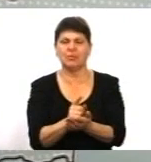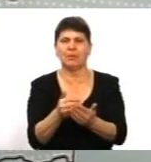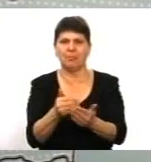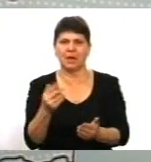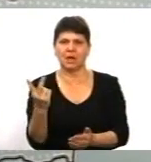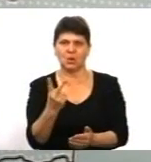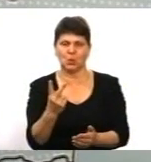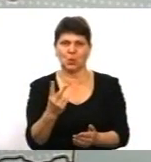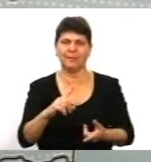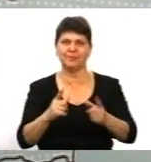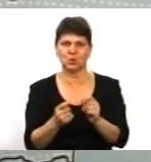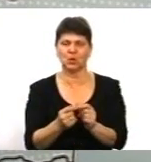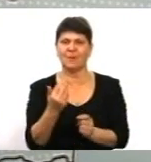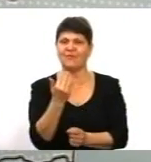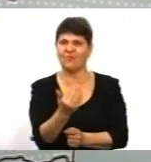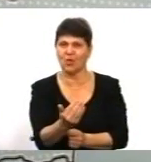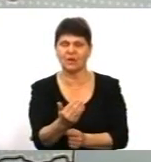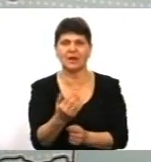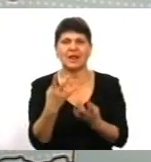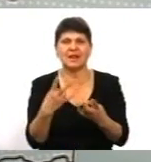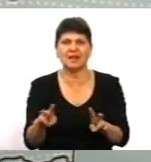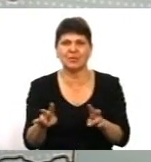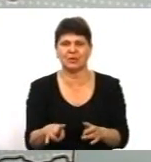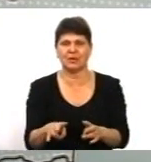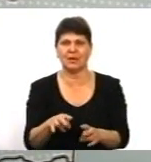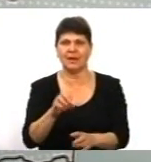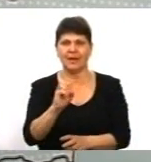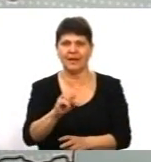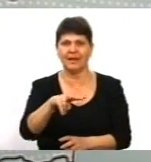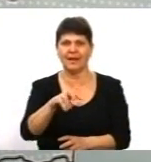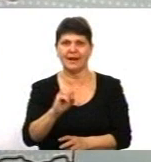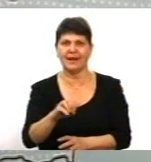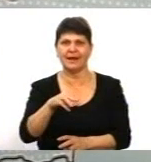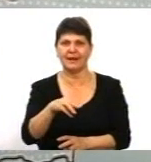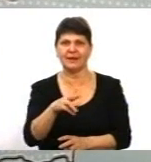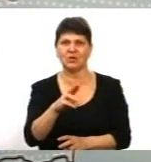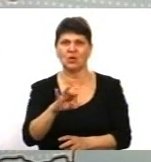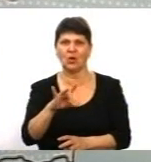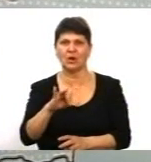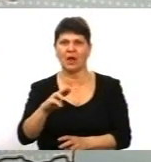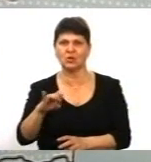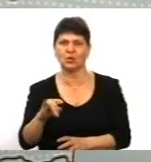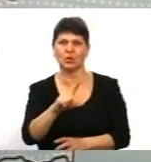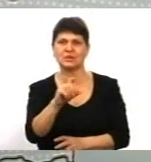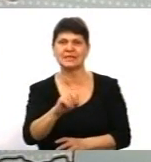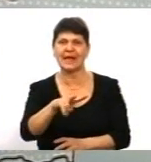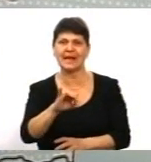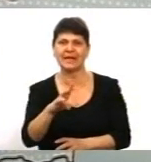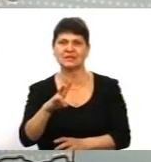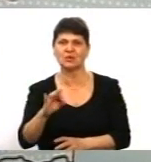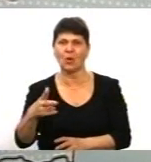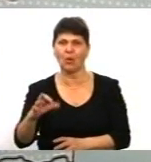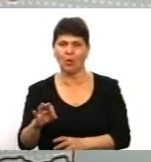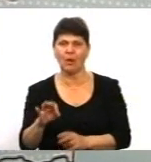Вони не потрібні лише електорату Зеленського. Справа тому, що я не